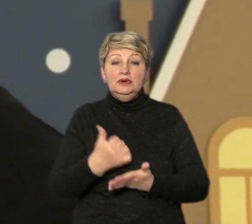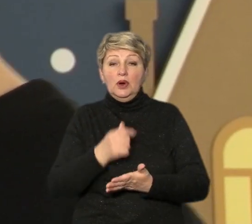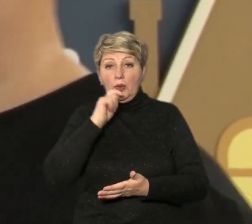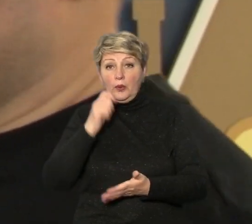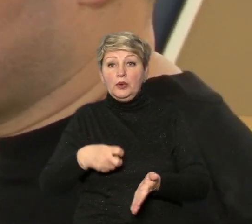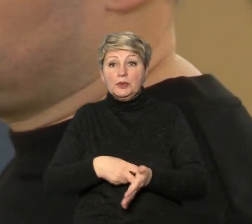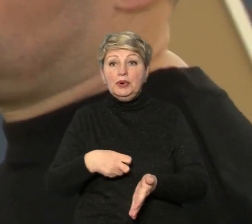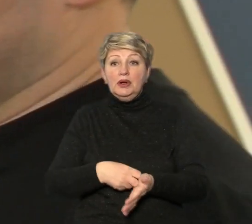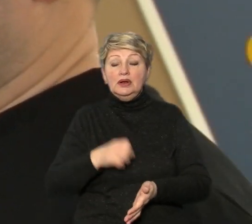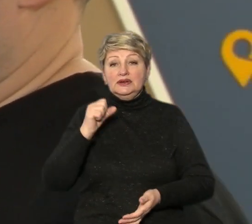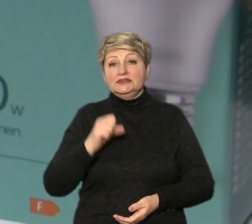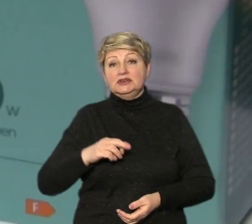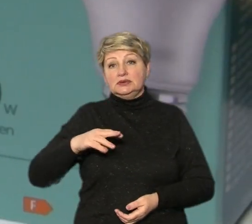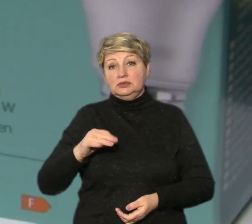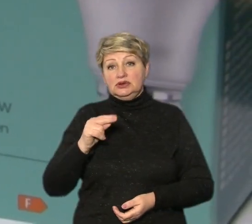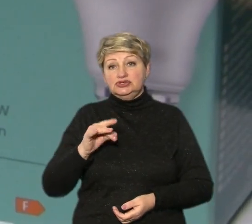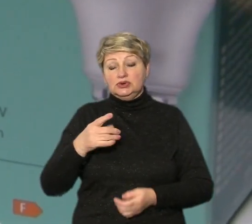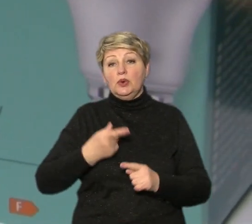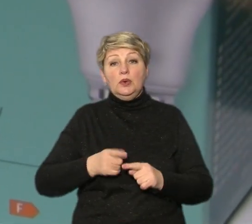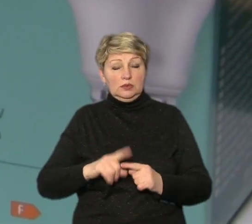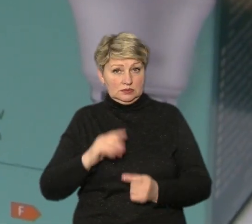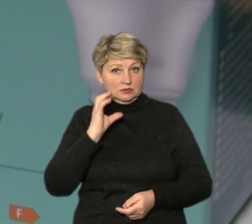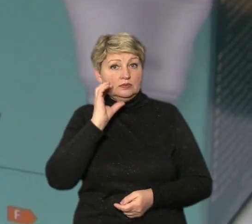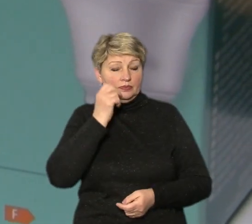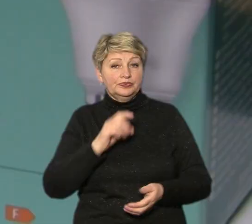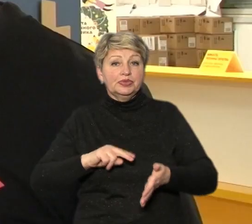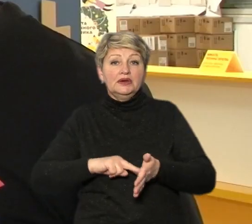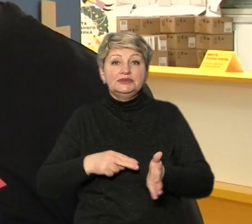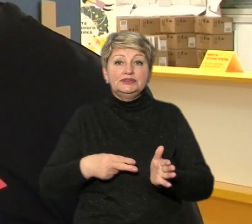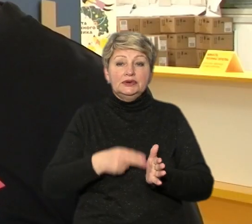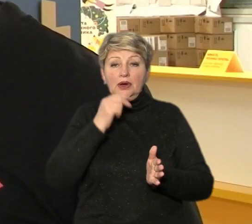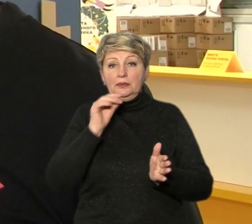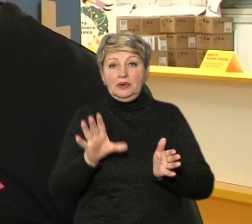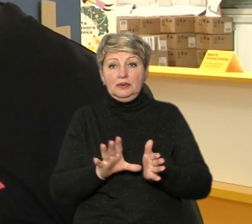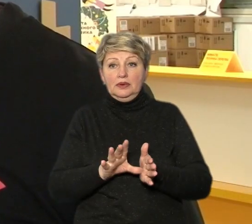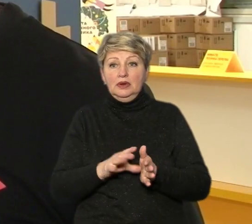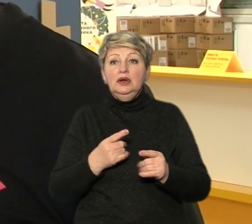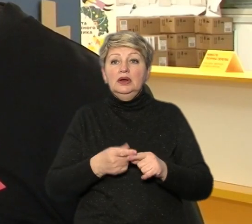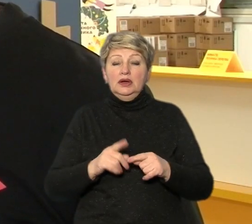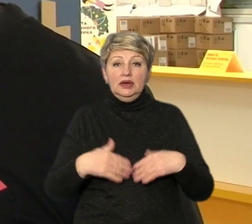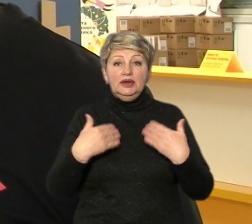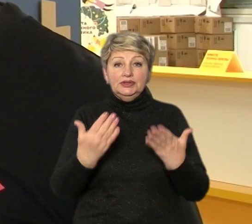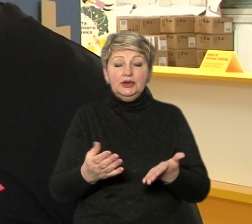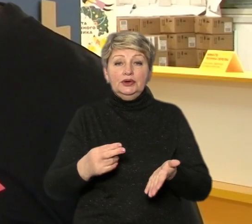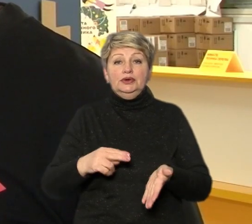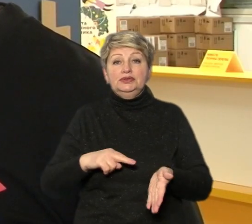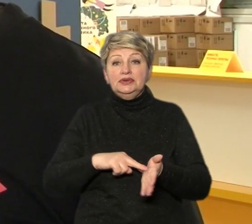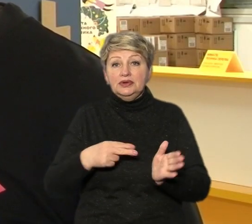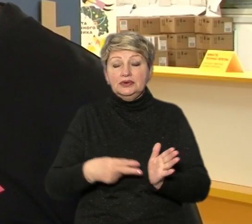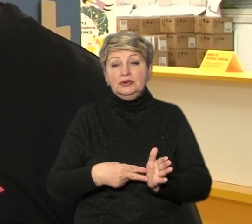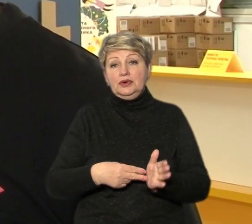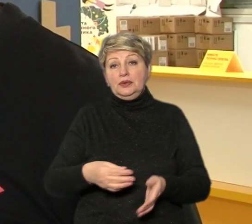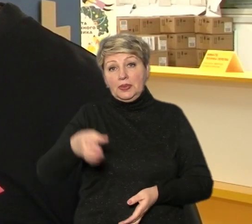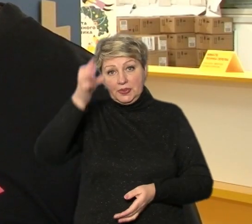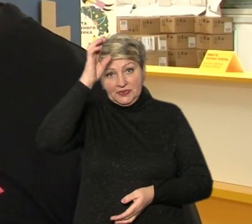Марченко. Каже, це суттєво зекономило спожиту енергію. Це доволі можливість зекономити держави десь 1-1